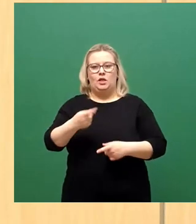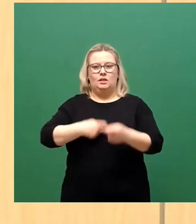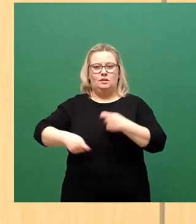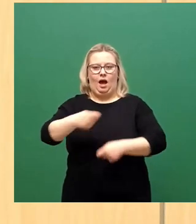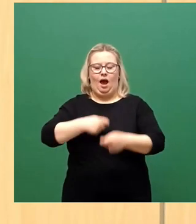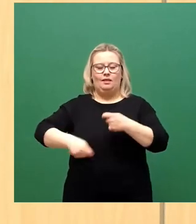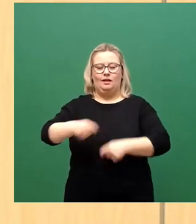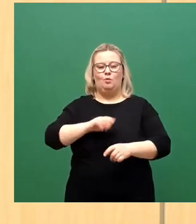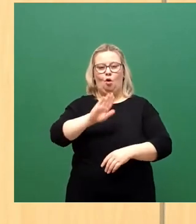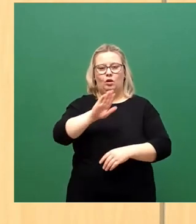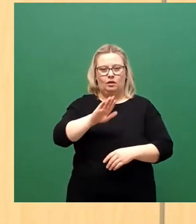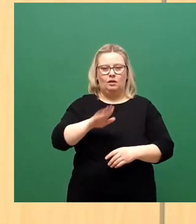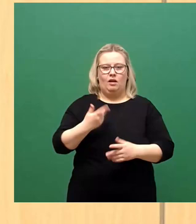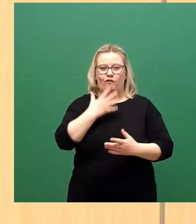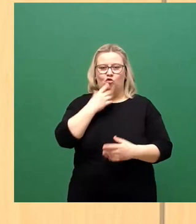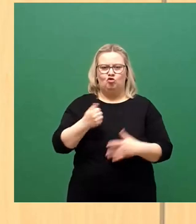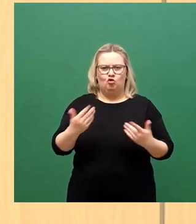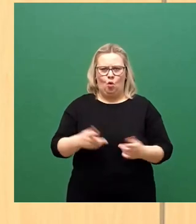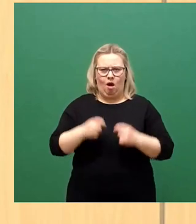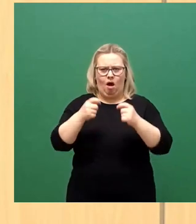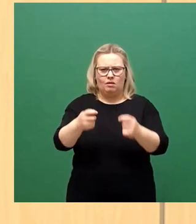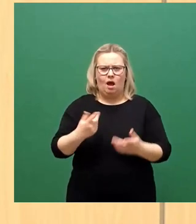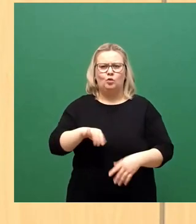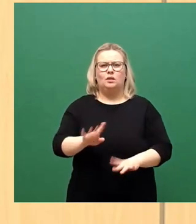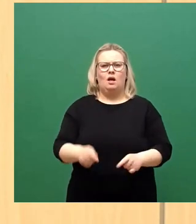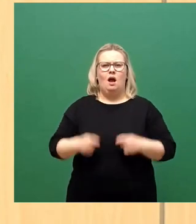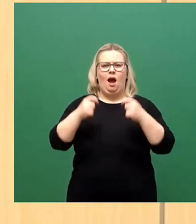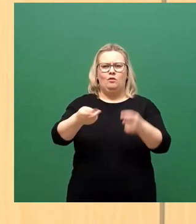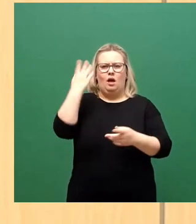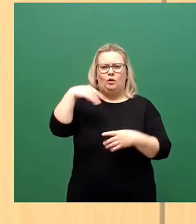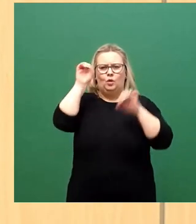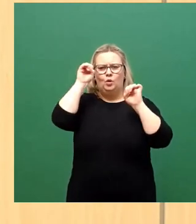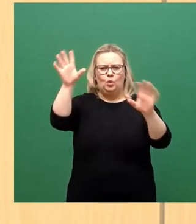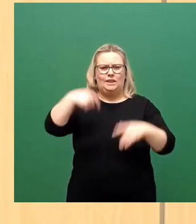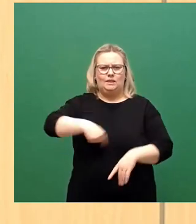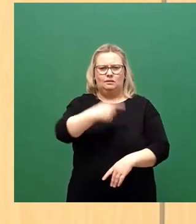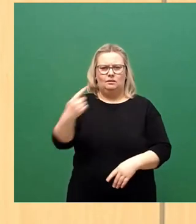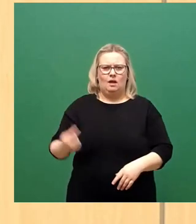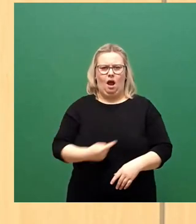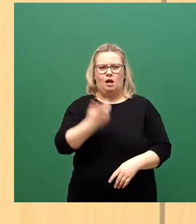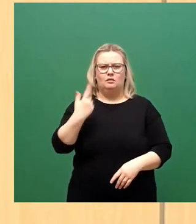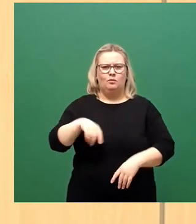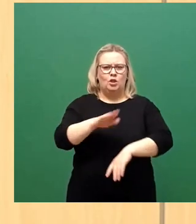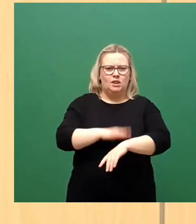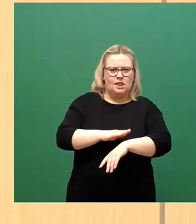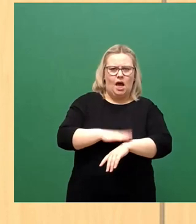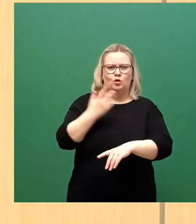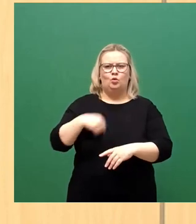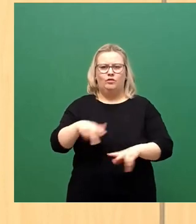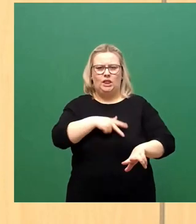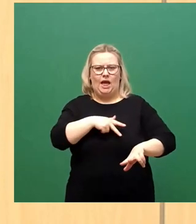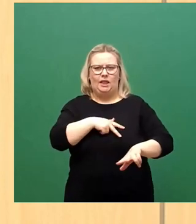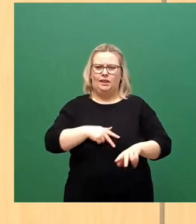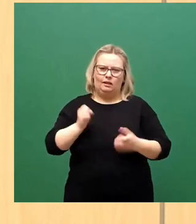Ihres Anliegens. Und dieser Antrag aus dem Juli diesen Jahres wurde von der Zeit und von der Realität ja nun doch